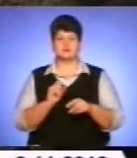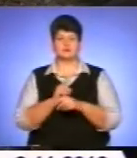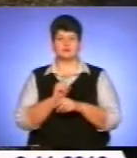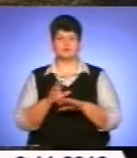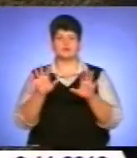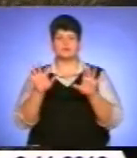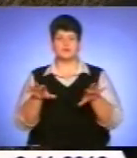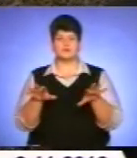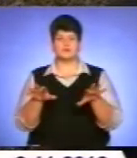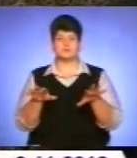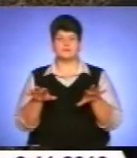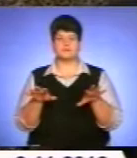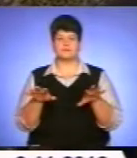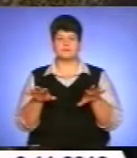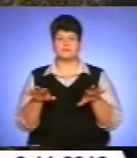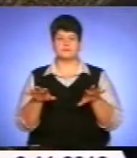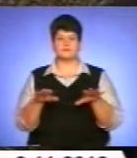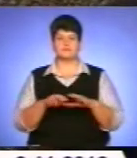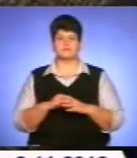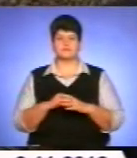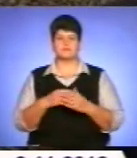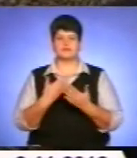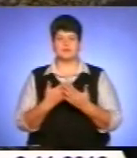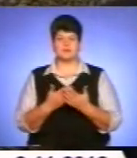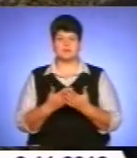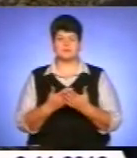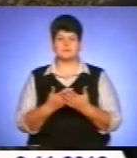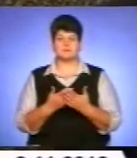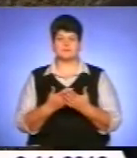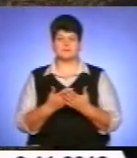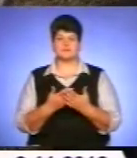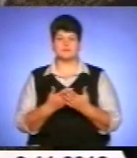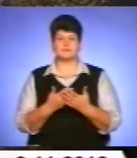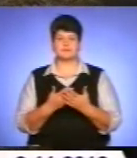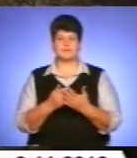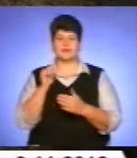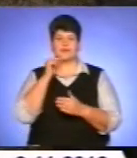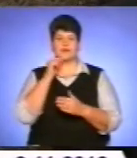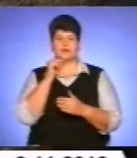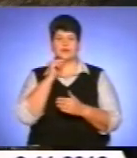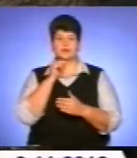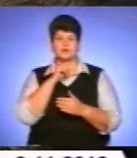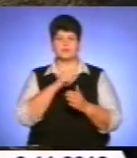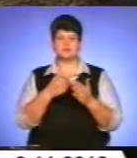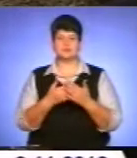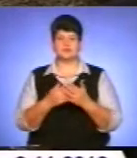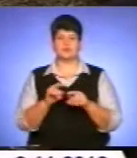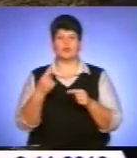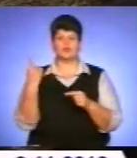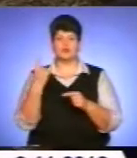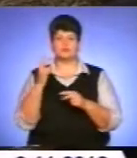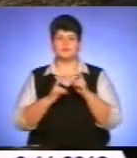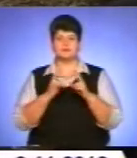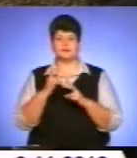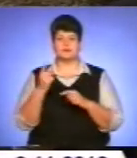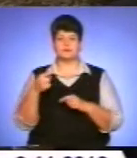голови економічні дані по одному із підприємств